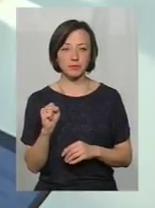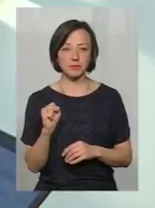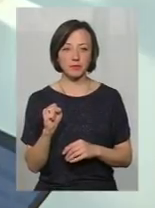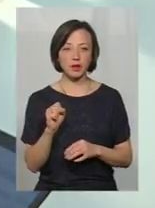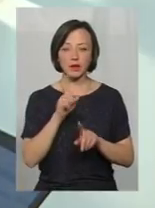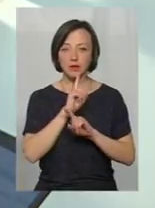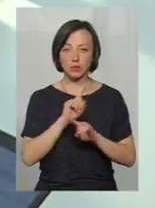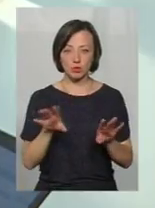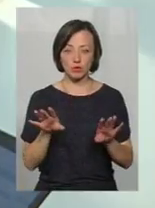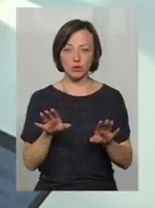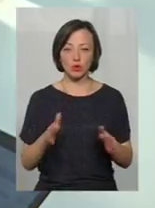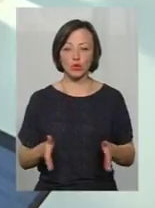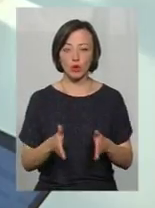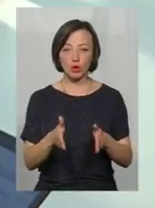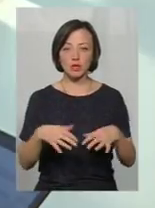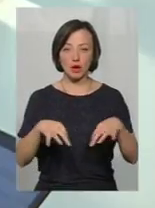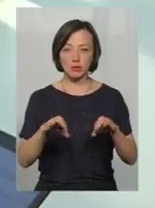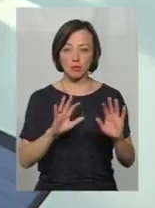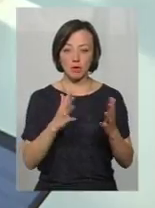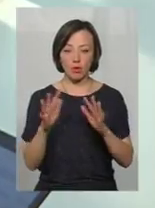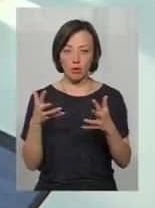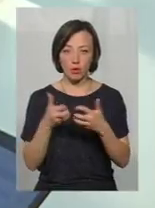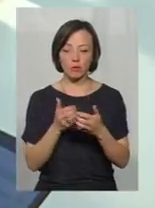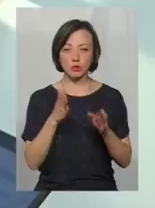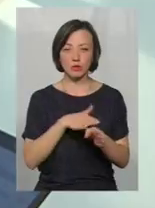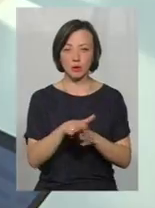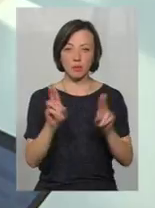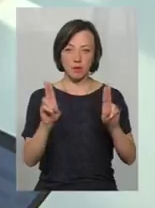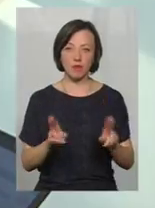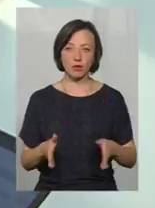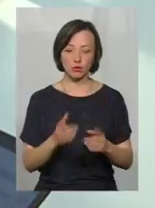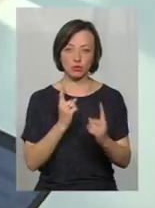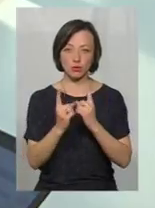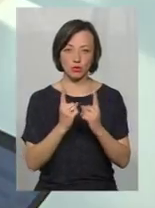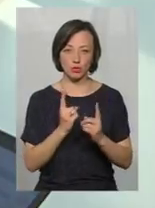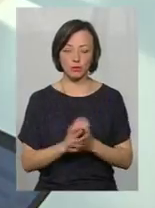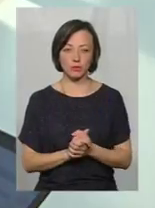Не буде дорожньо-транспортних пригод, якщо ми будемо дотриматися правил дорожнього руху.